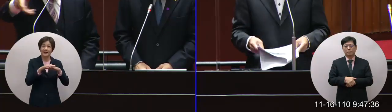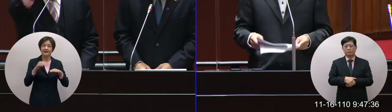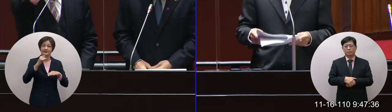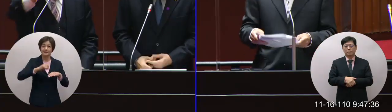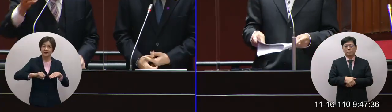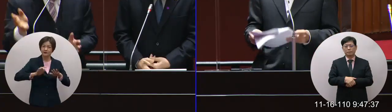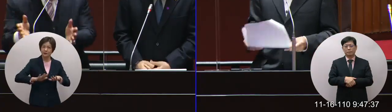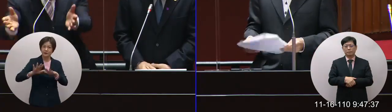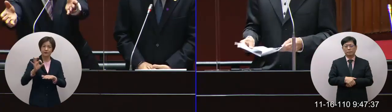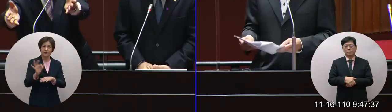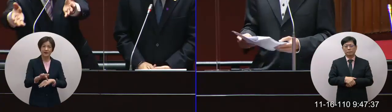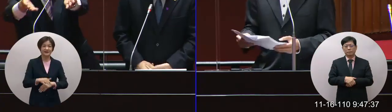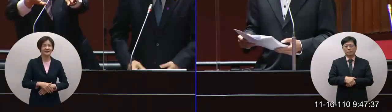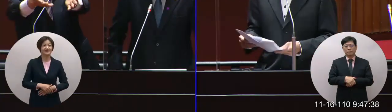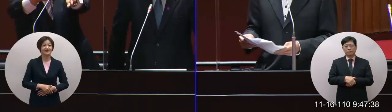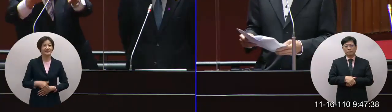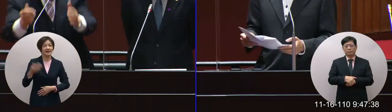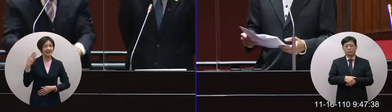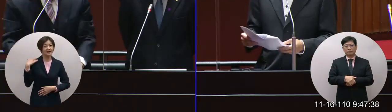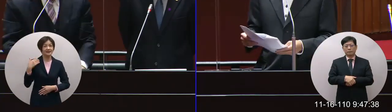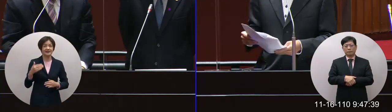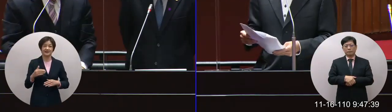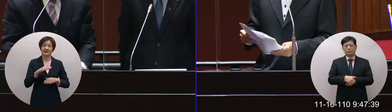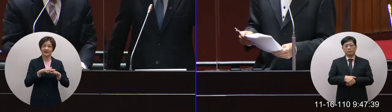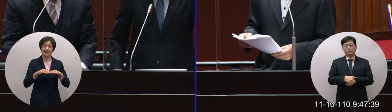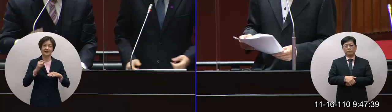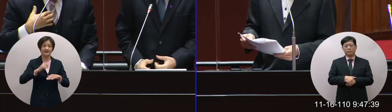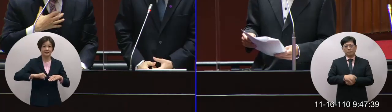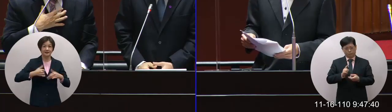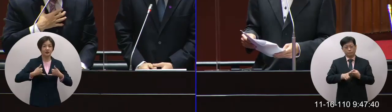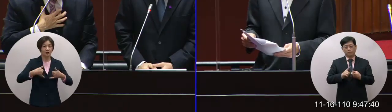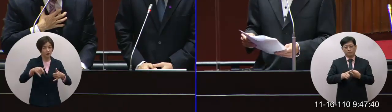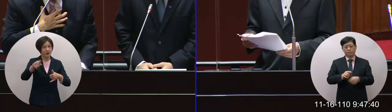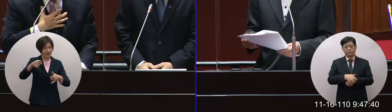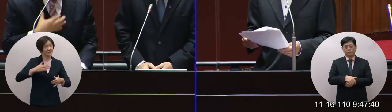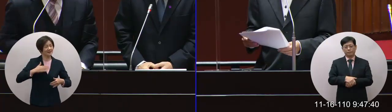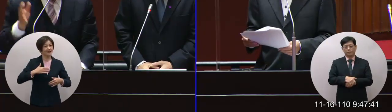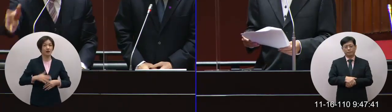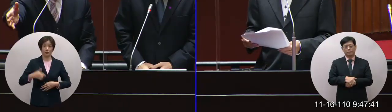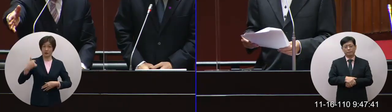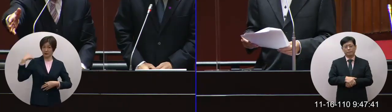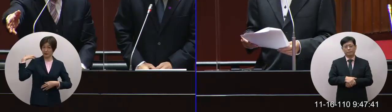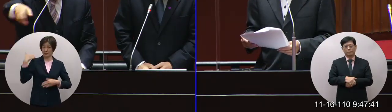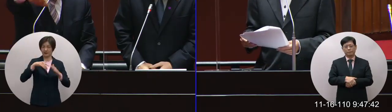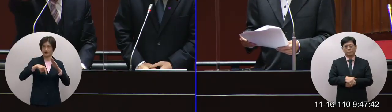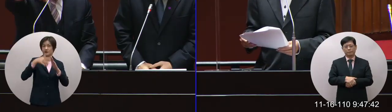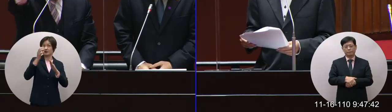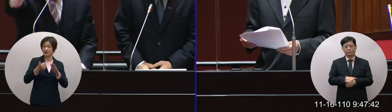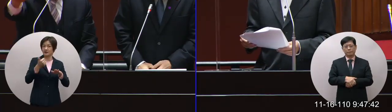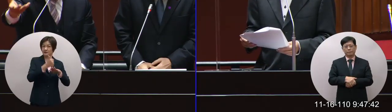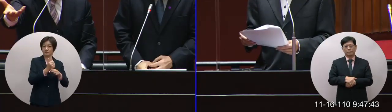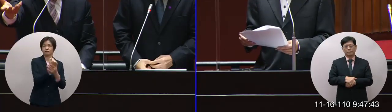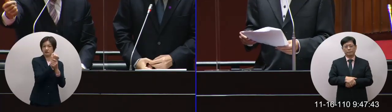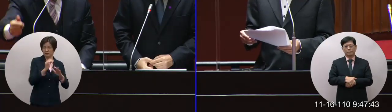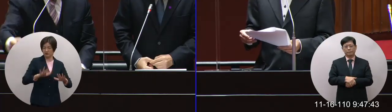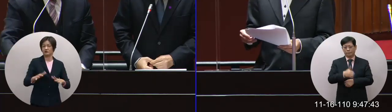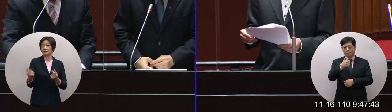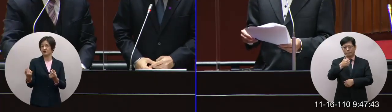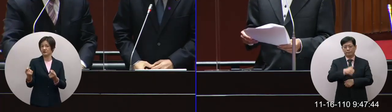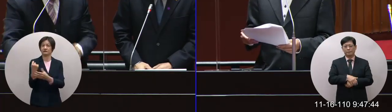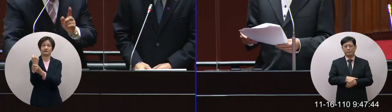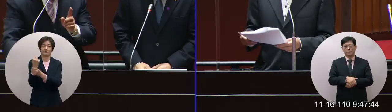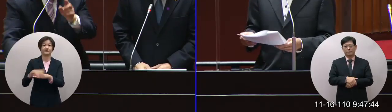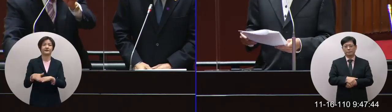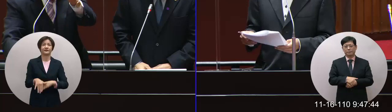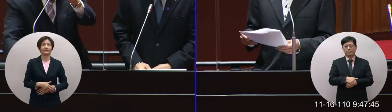快就當年這個安坑道路委員也很清楚有上次當院長大力支持所以現在都通車解決